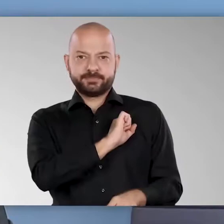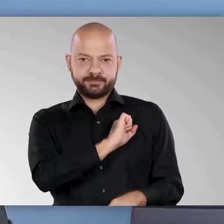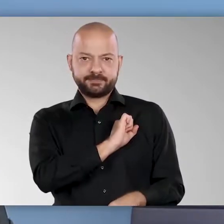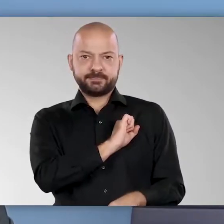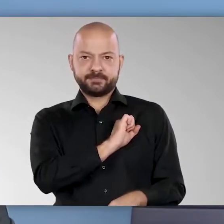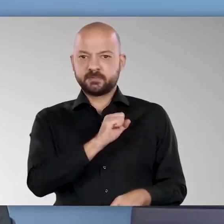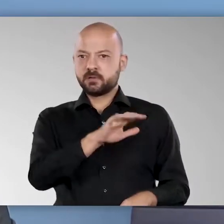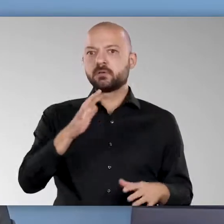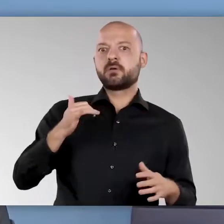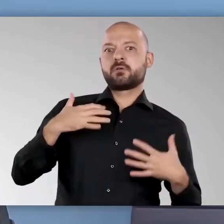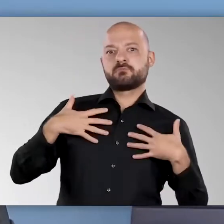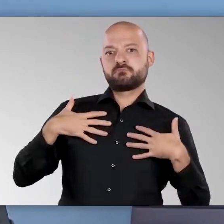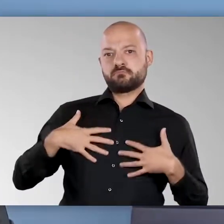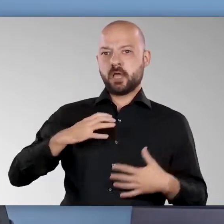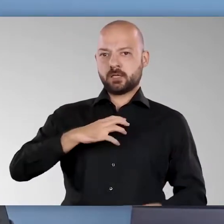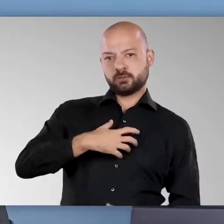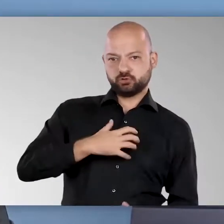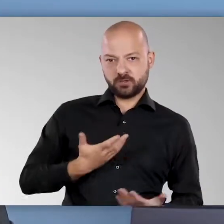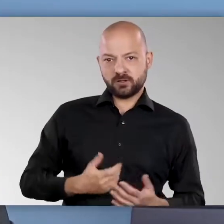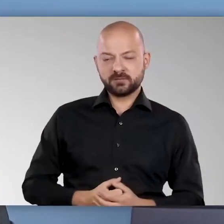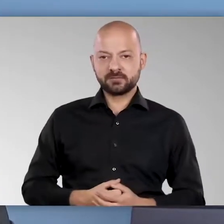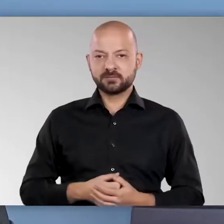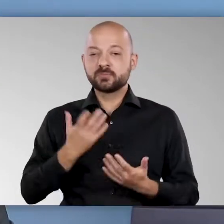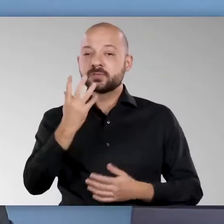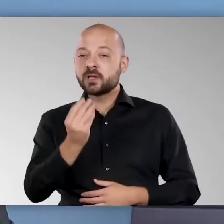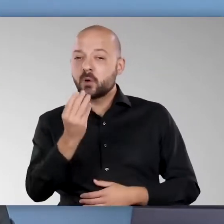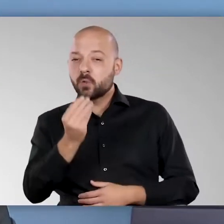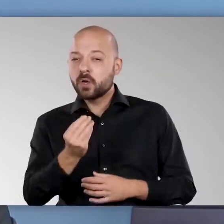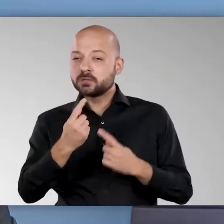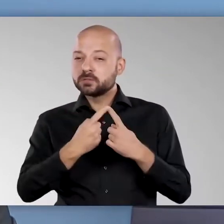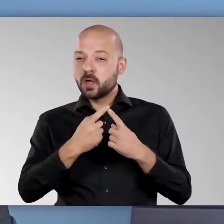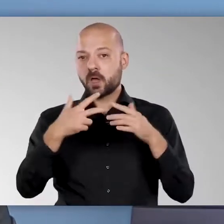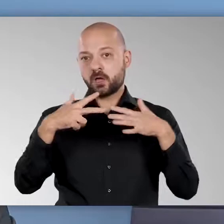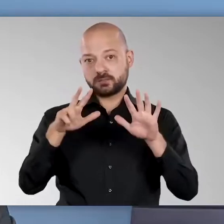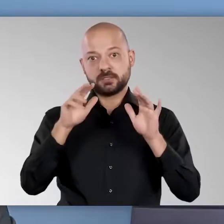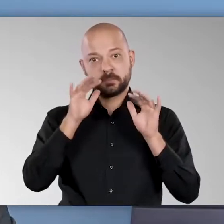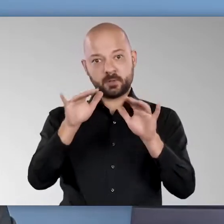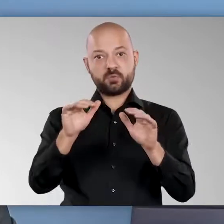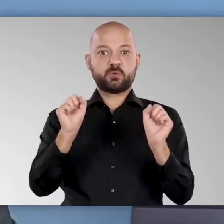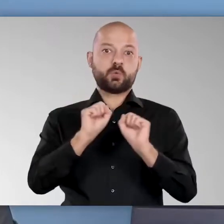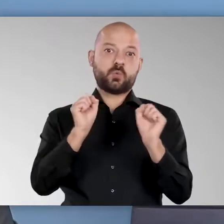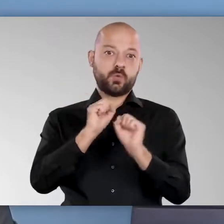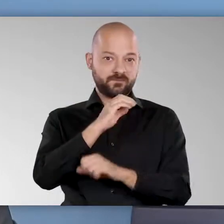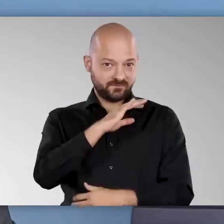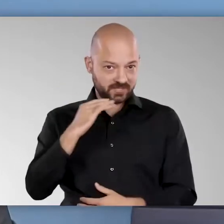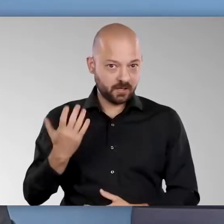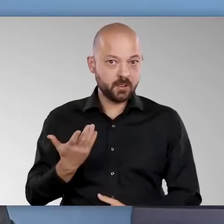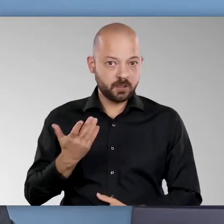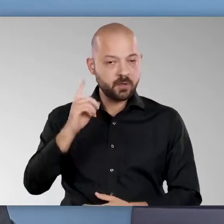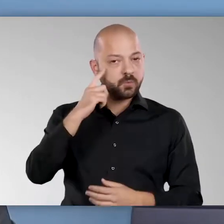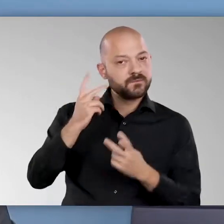auch effektiv und man kann sich entsprechend darauf einstellen. Die Zahl von 18 Millionen